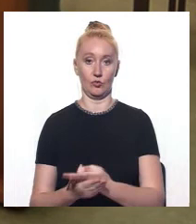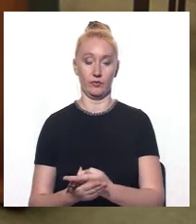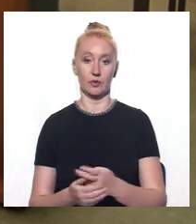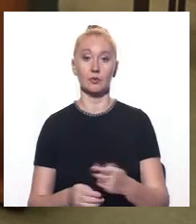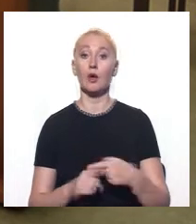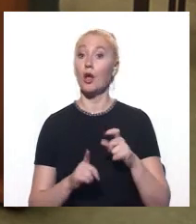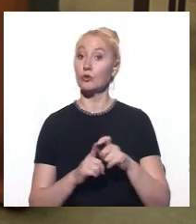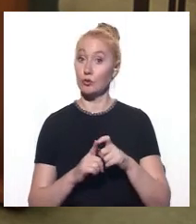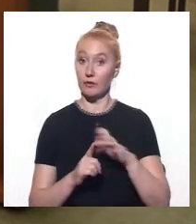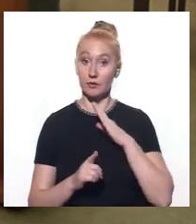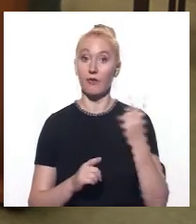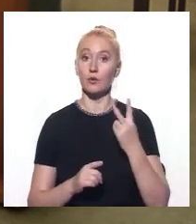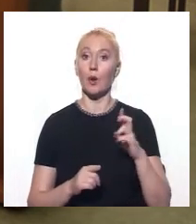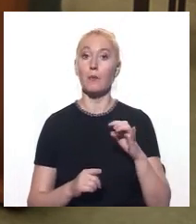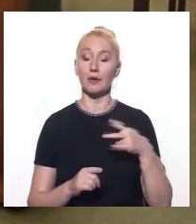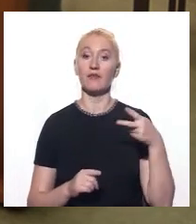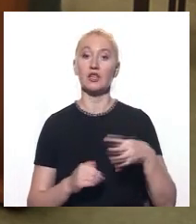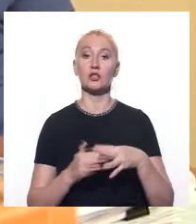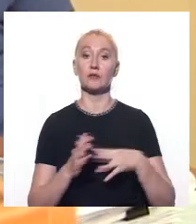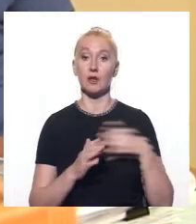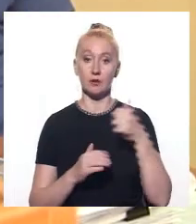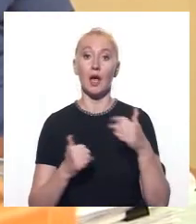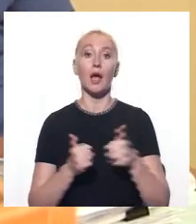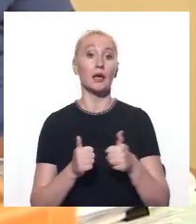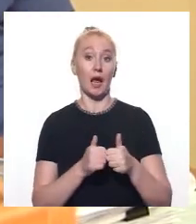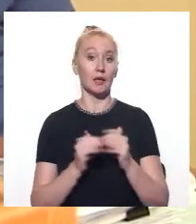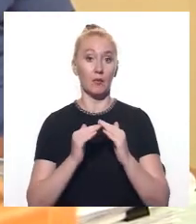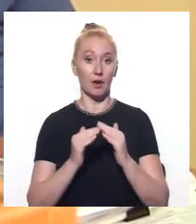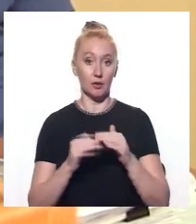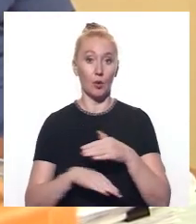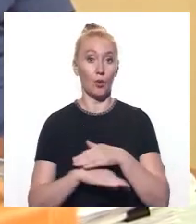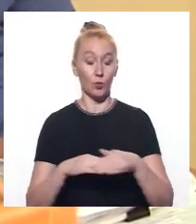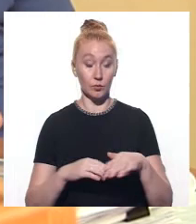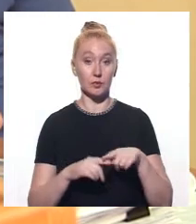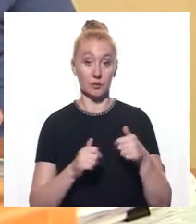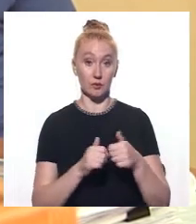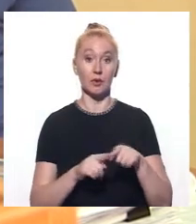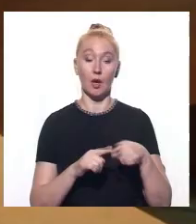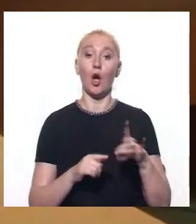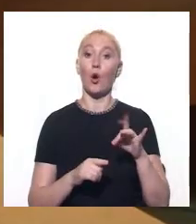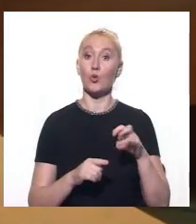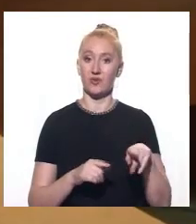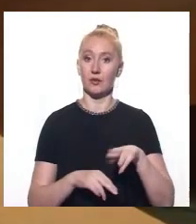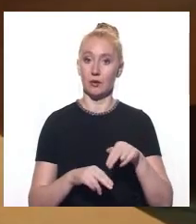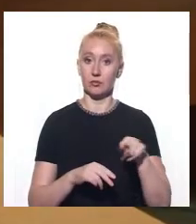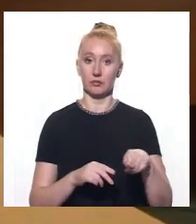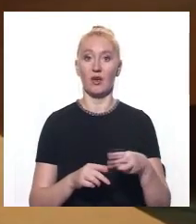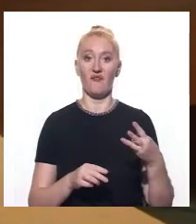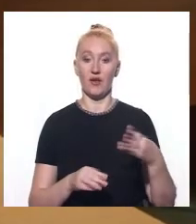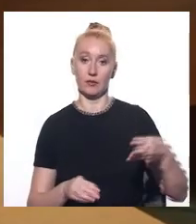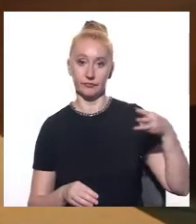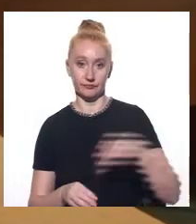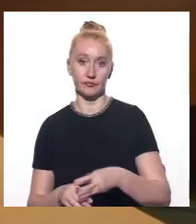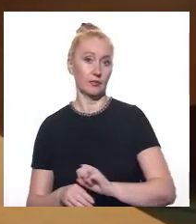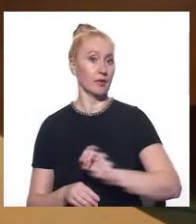За словами жінки, 2 березня 2019 року біля гаражів, що по вулиці Мудріоновській, підозрюваний Олександр Руденко поранив собаку вилами і